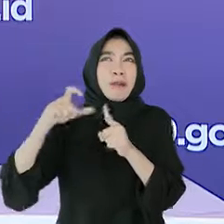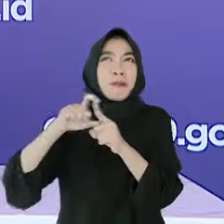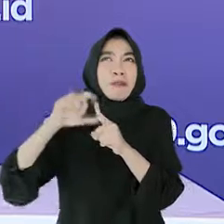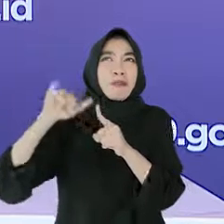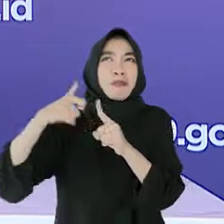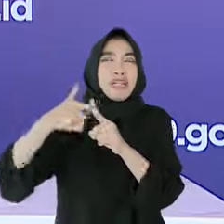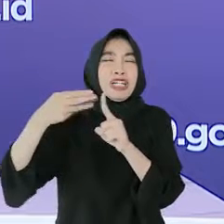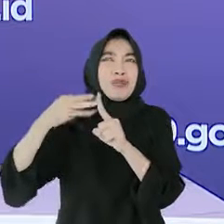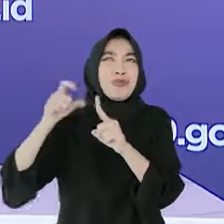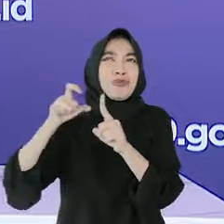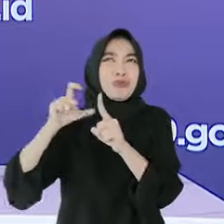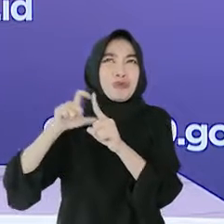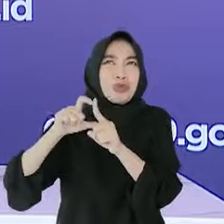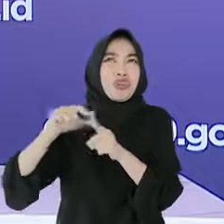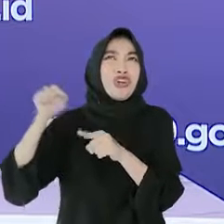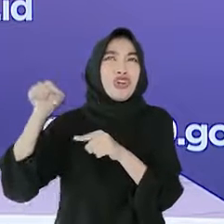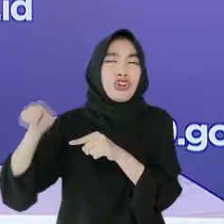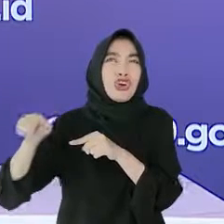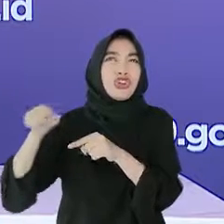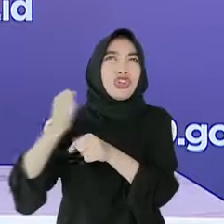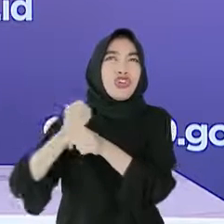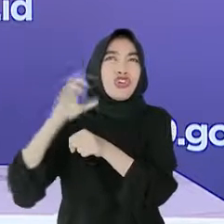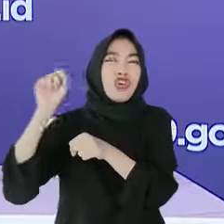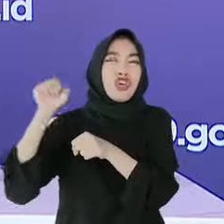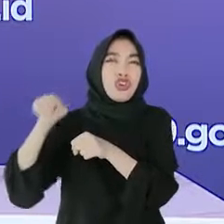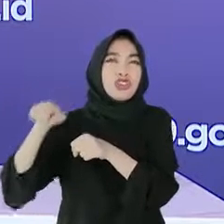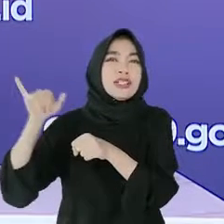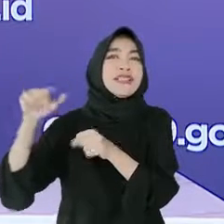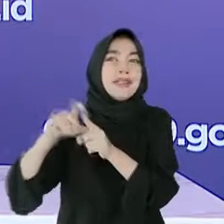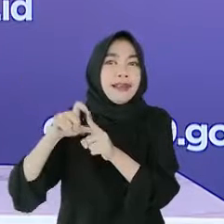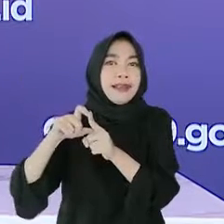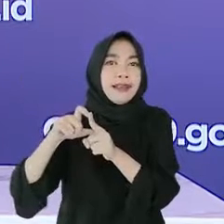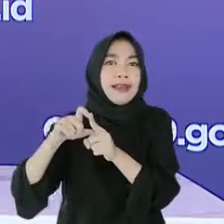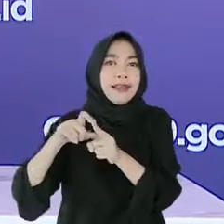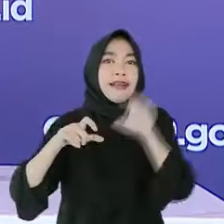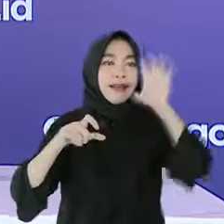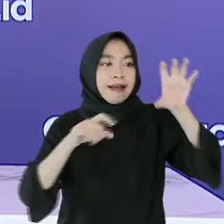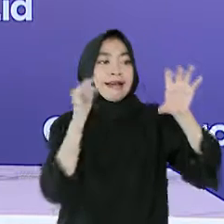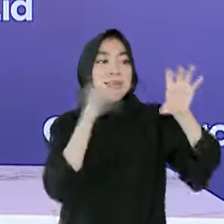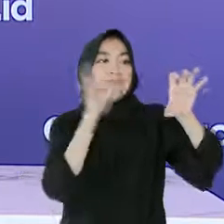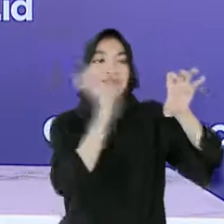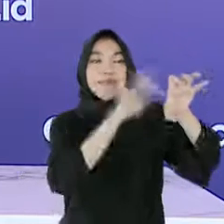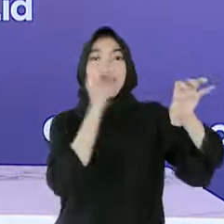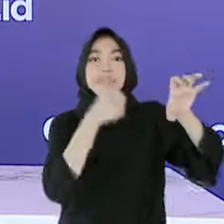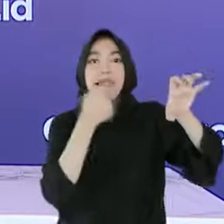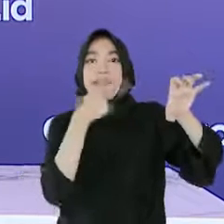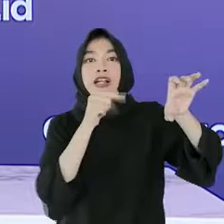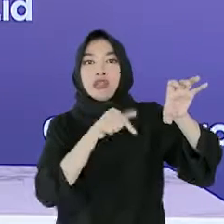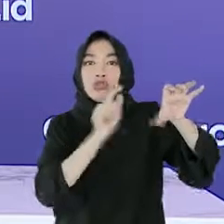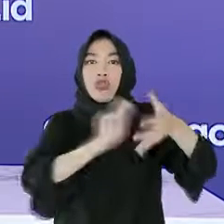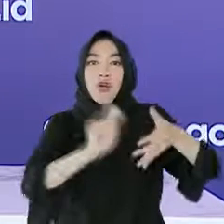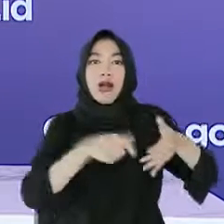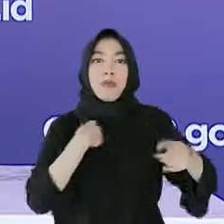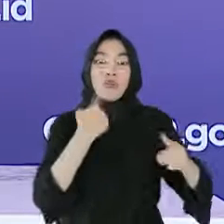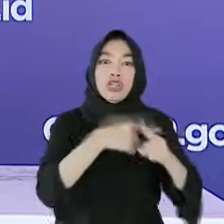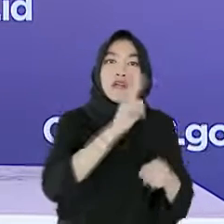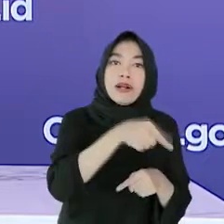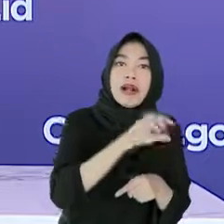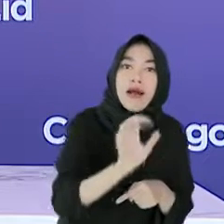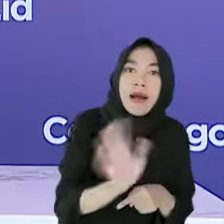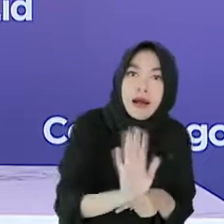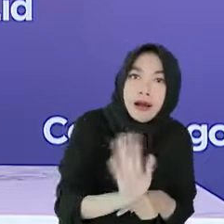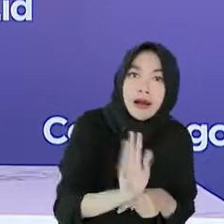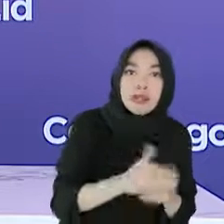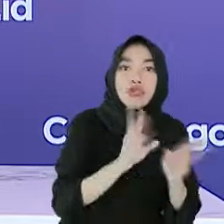garing kesiapan belajar Dengan fitur ini, pemerintah daerah dan masyarakat dapat